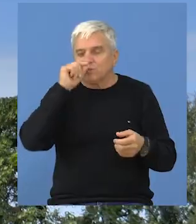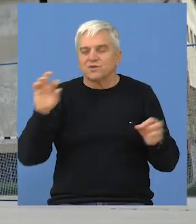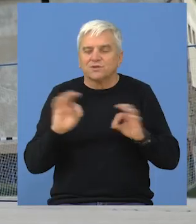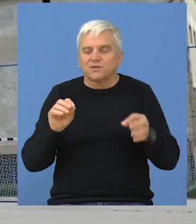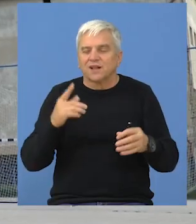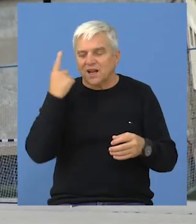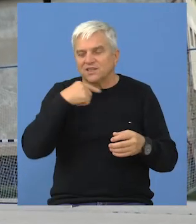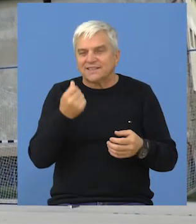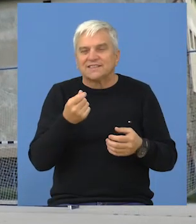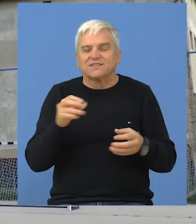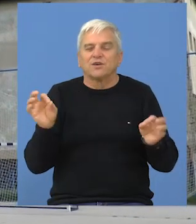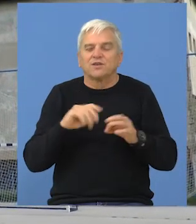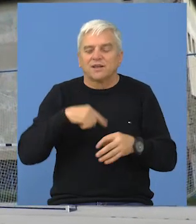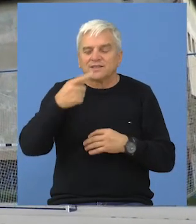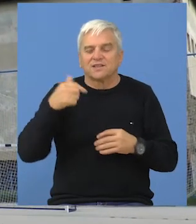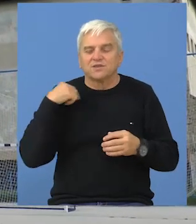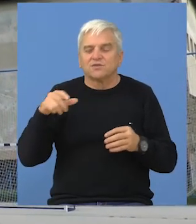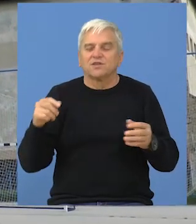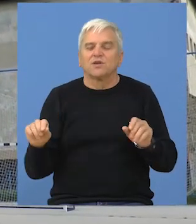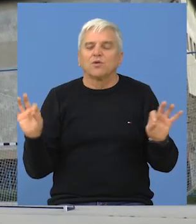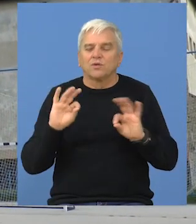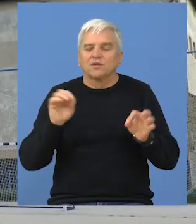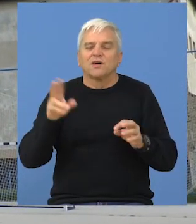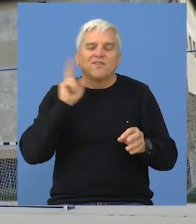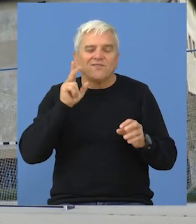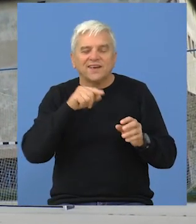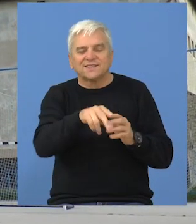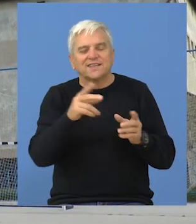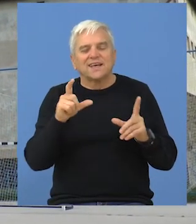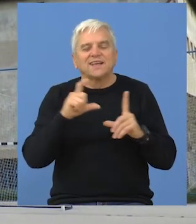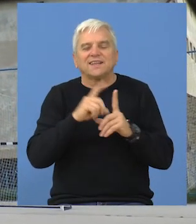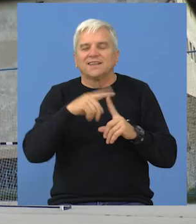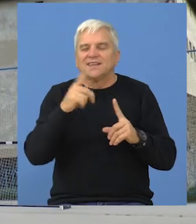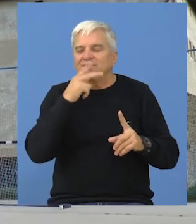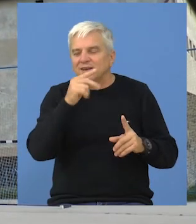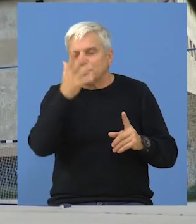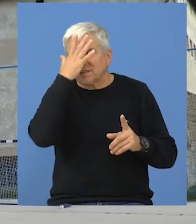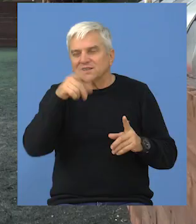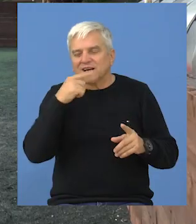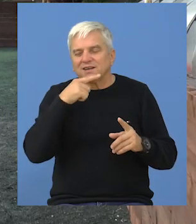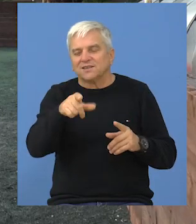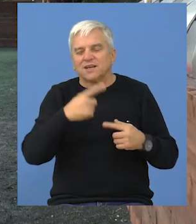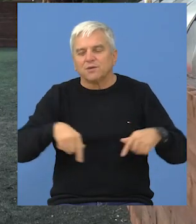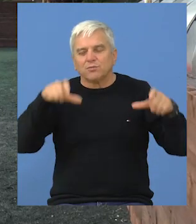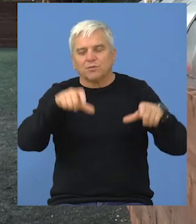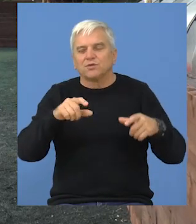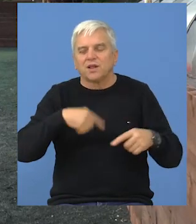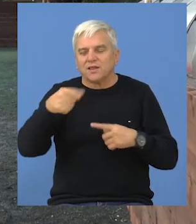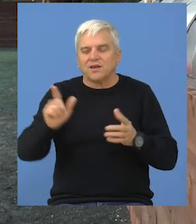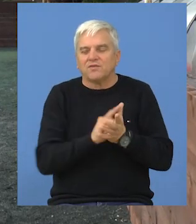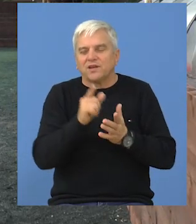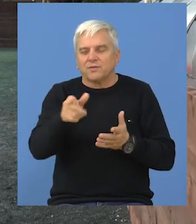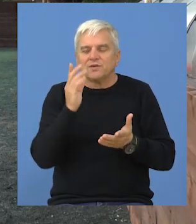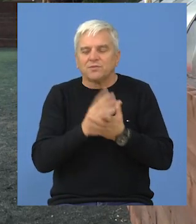radovima, opština će od sobstvenih sredstava iduće godine obnoviti toalete u DTV Partizan, dodavši da će ovaj